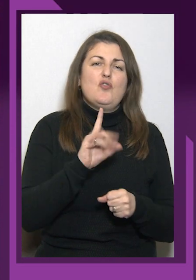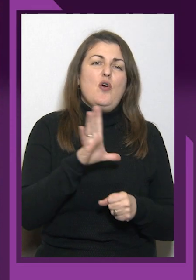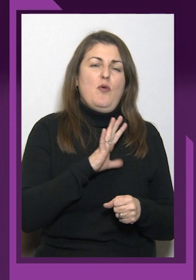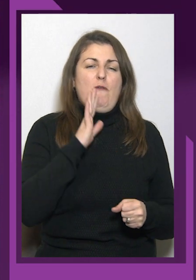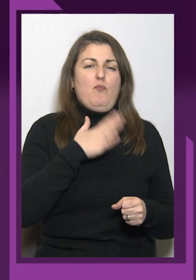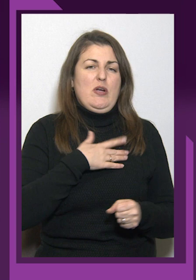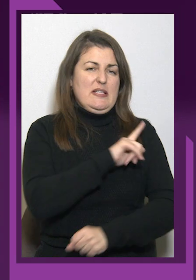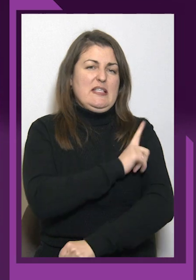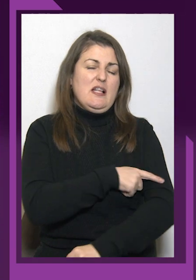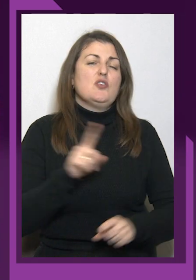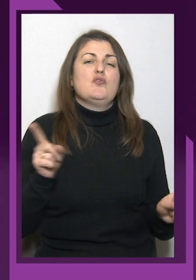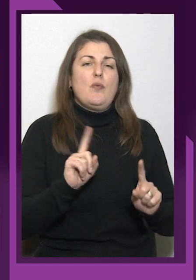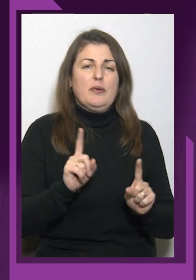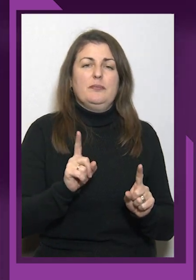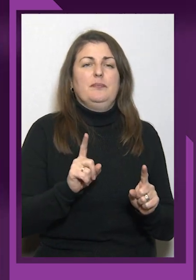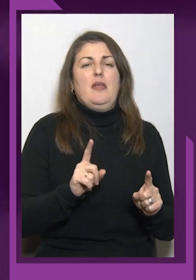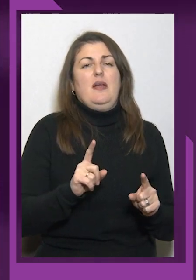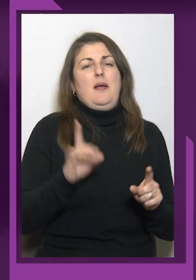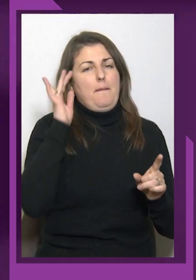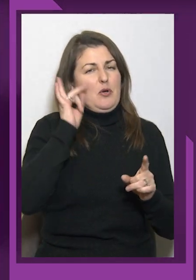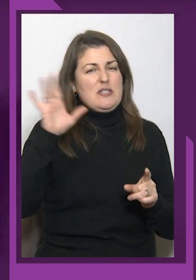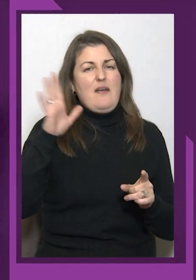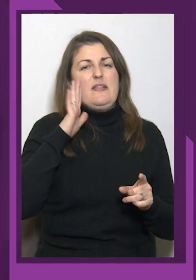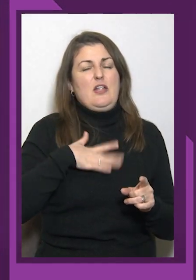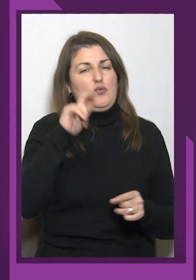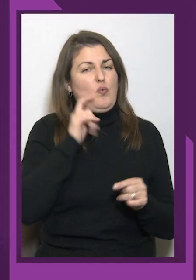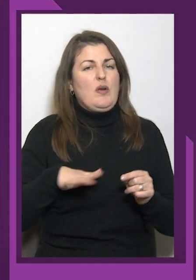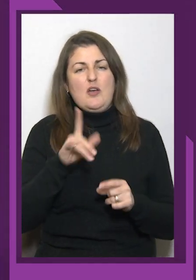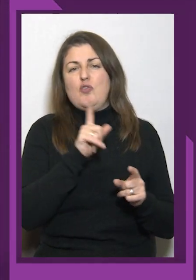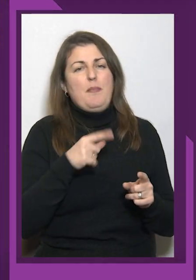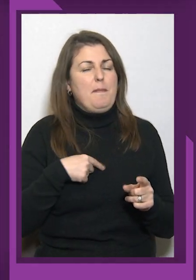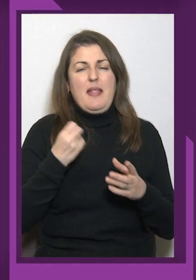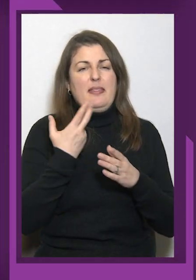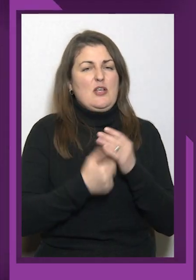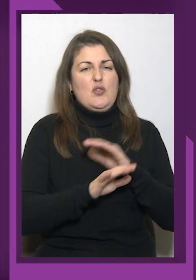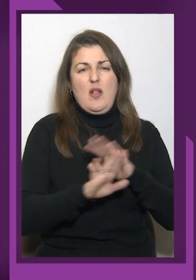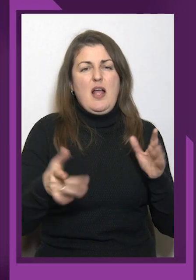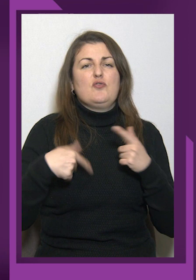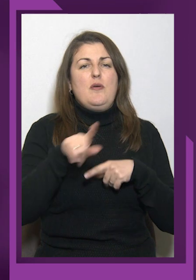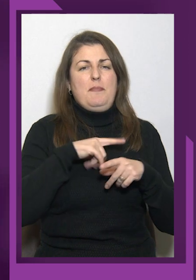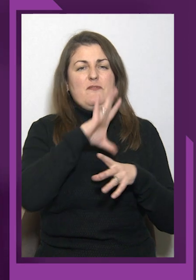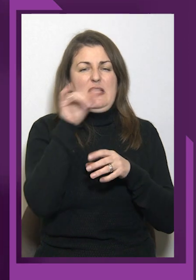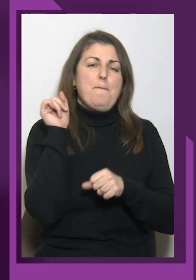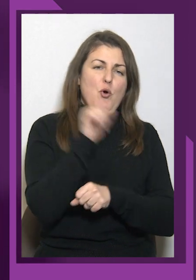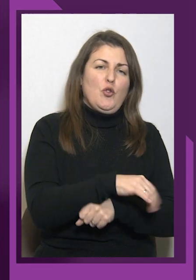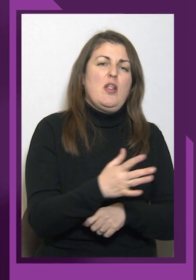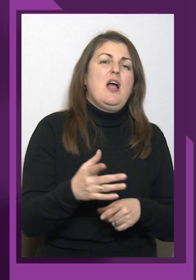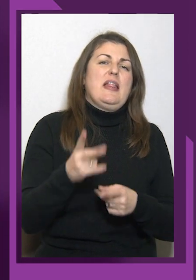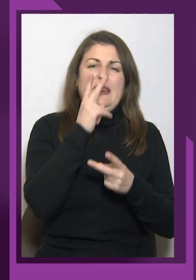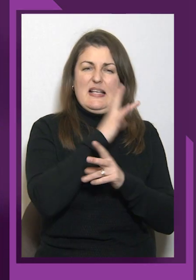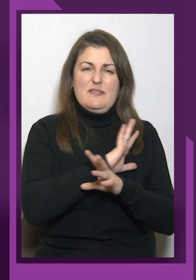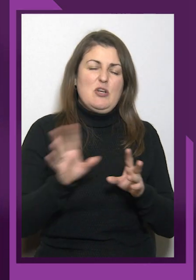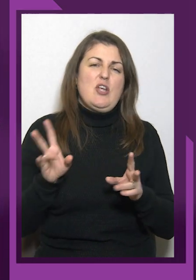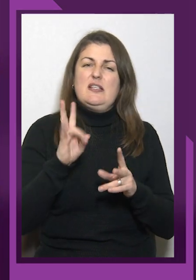Україну, що ми не здолані, що ми все подаваємо, незважаючи ні на що. Друга і третя спроби